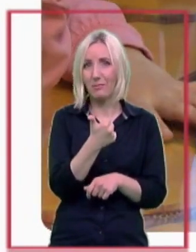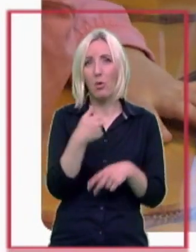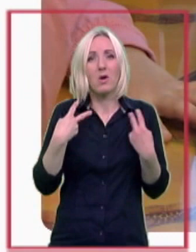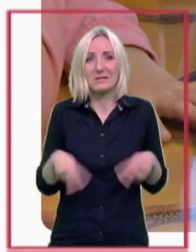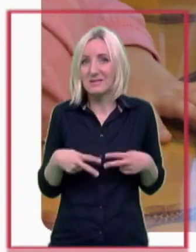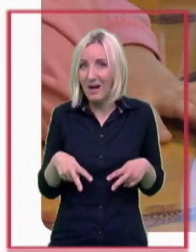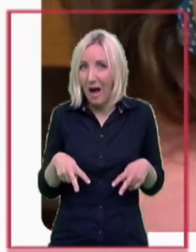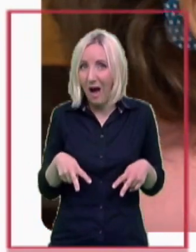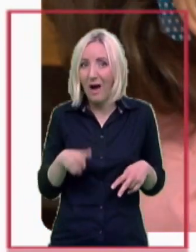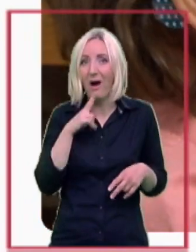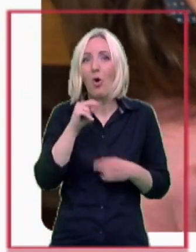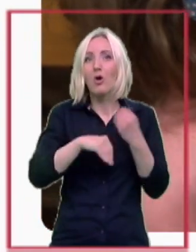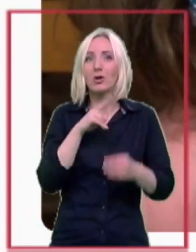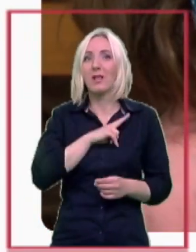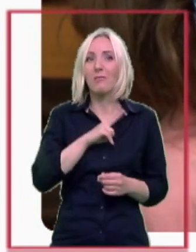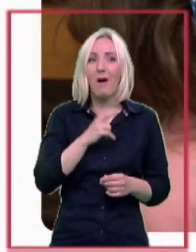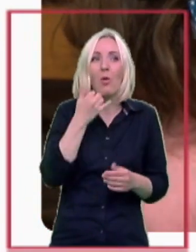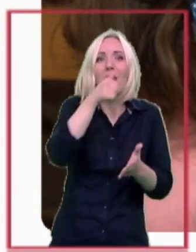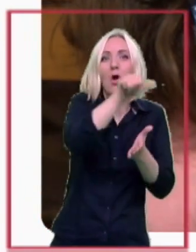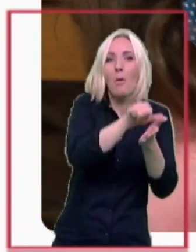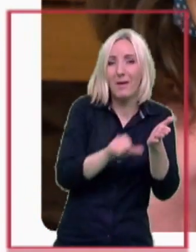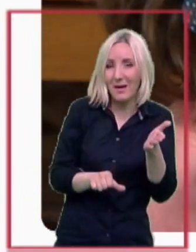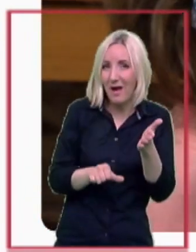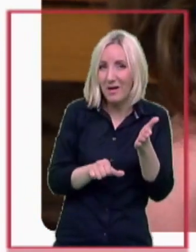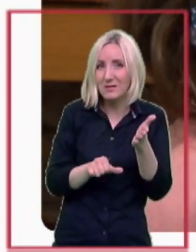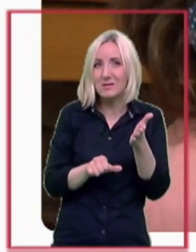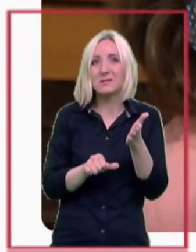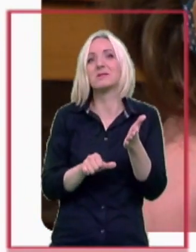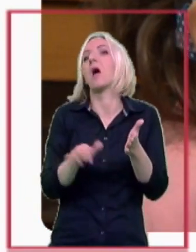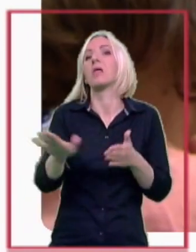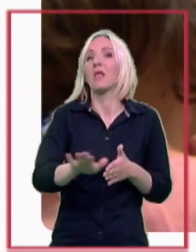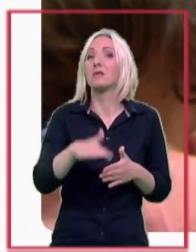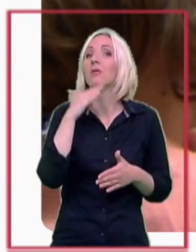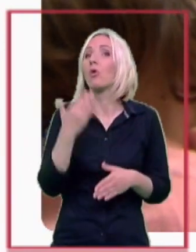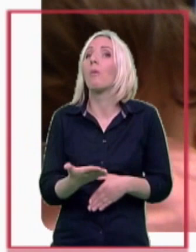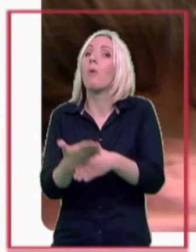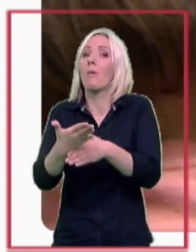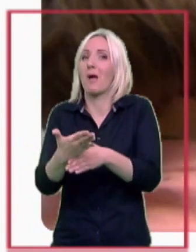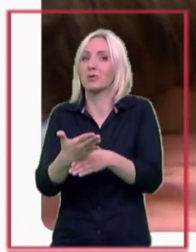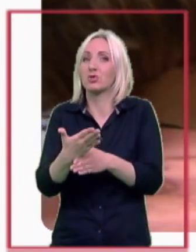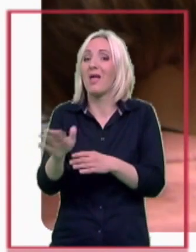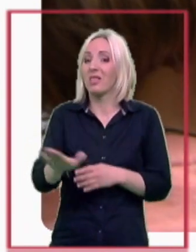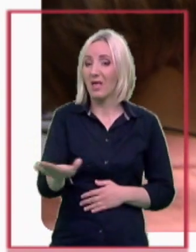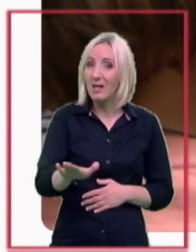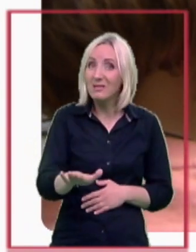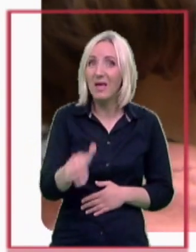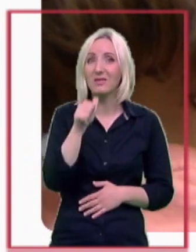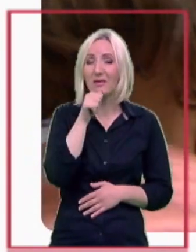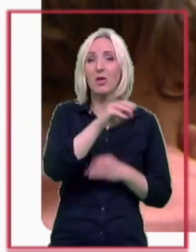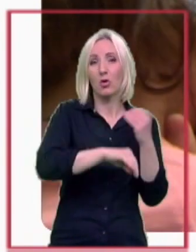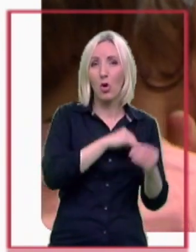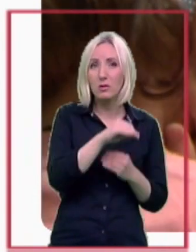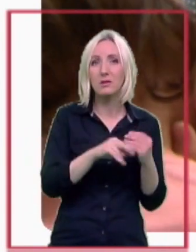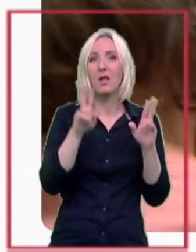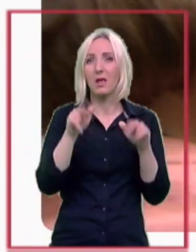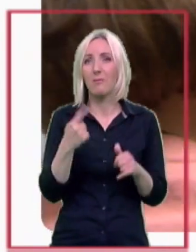straha koju oni prežive dok traje operacija, oni dete tu mnogo pomažu. Jer onda dete stvarno, i roditelj i dete